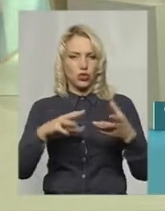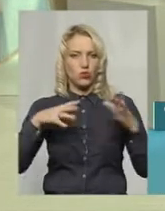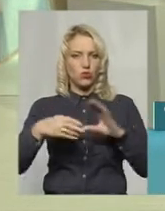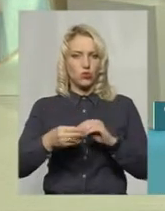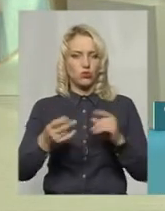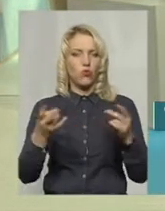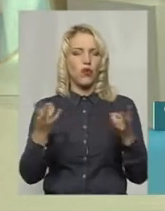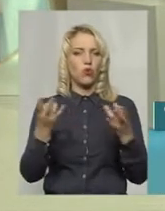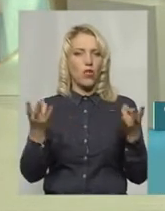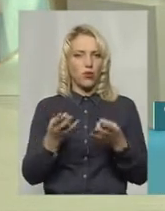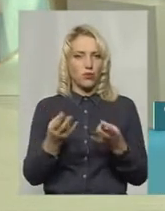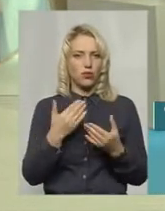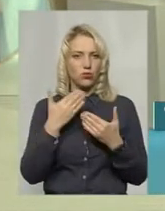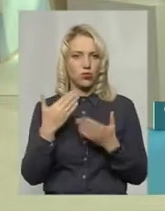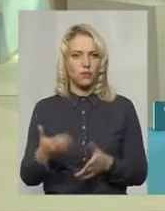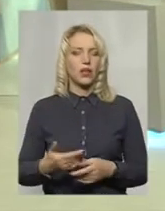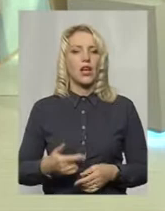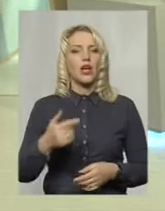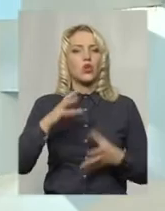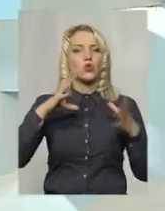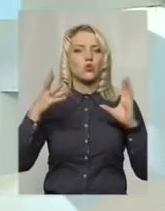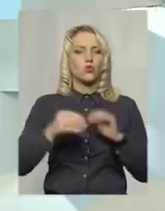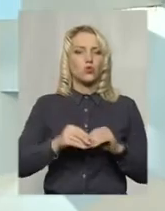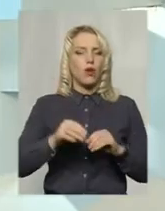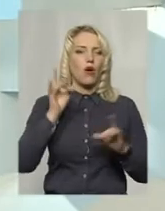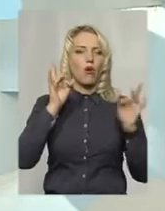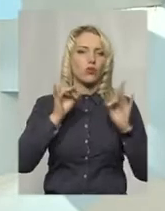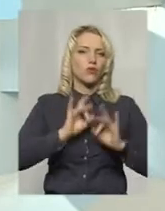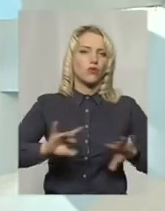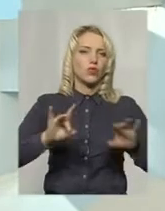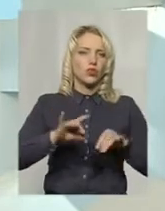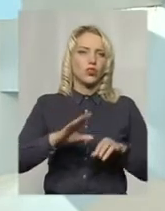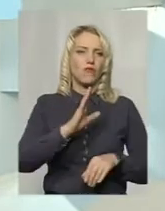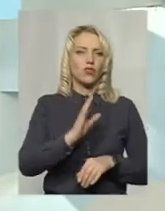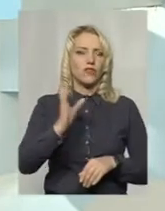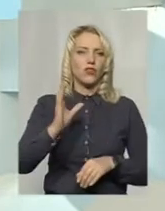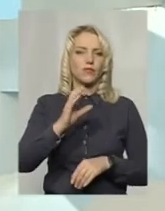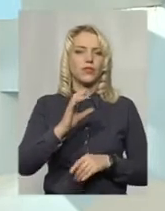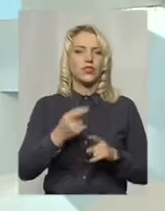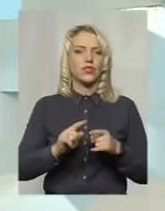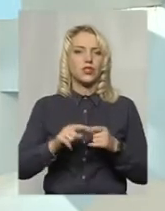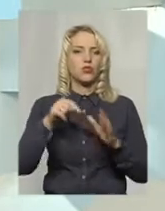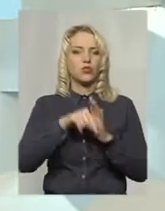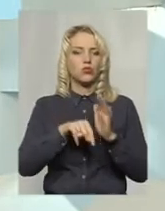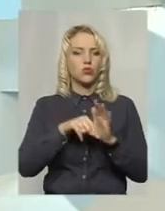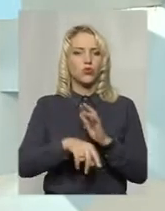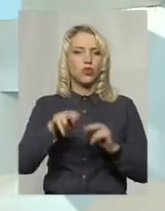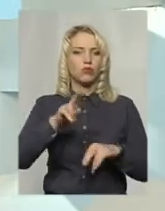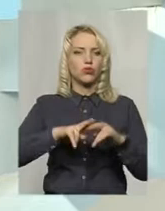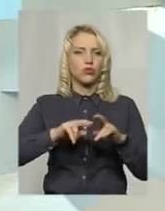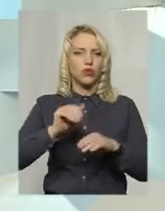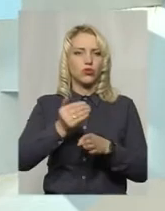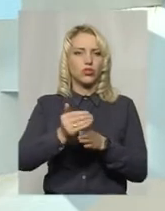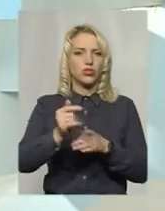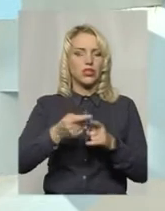Ну, необхідну. Так, сума озвучена Володимиром Володимиром Швенцельським, вона стосується будівельної частини